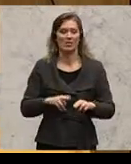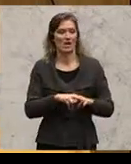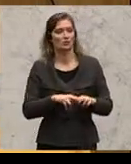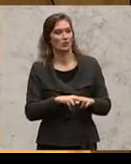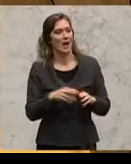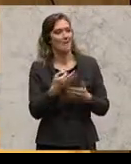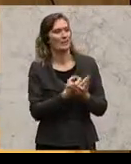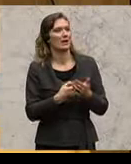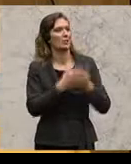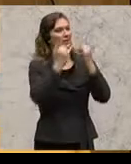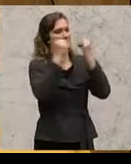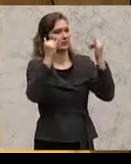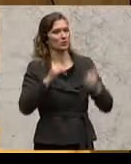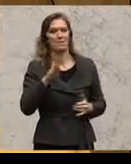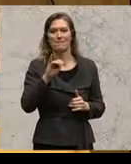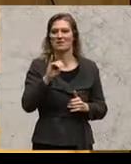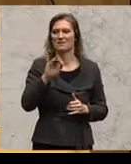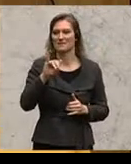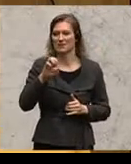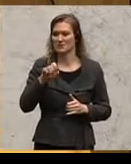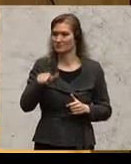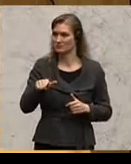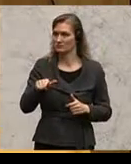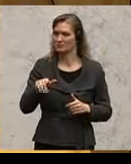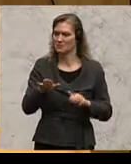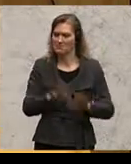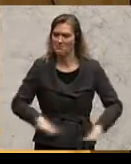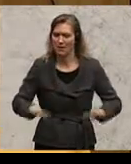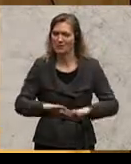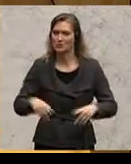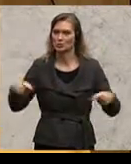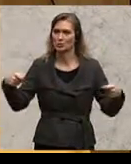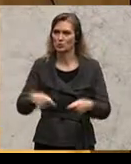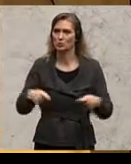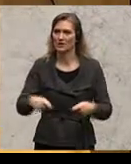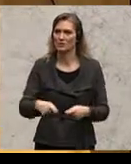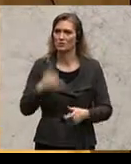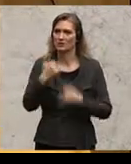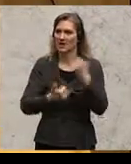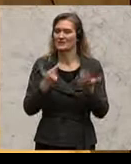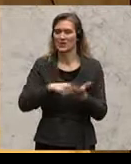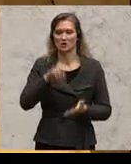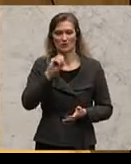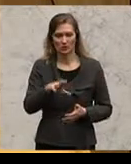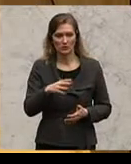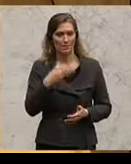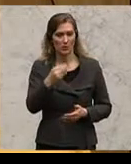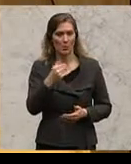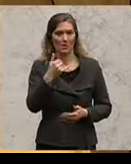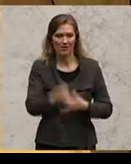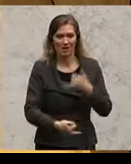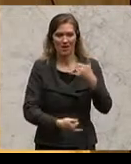die Basiszuwendung für 2015 mit jährlich 13 Millionen Euro